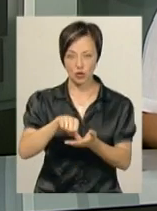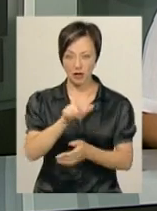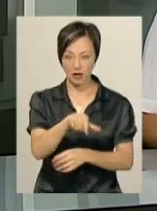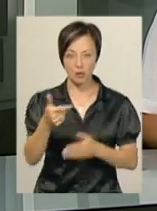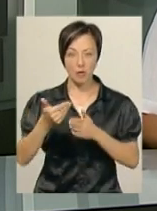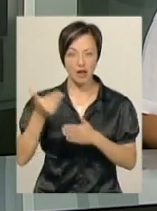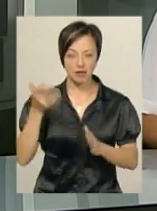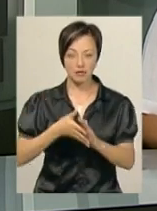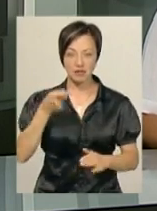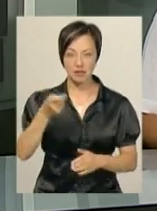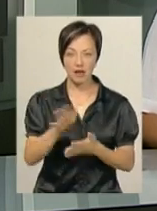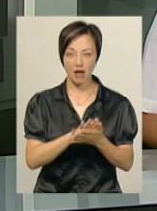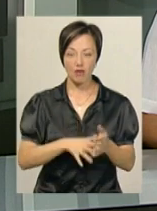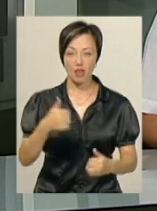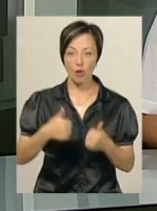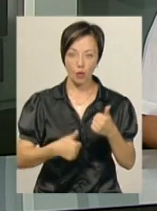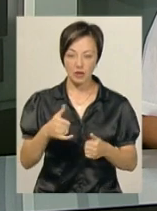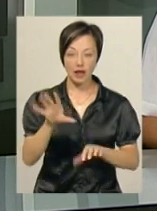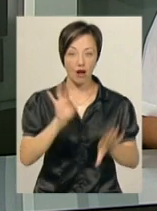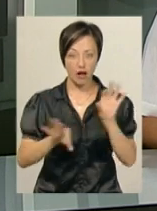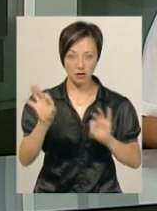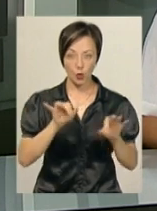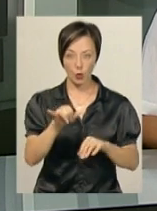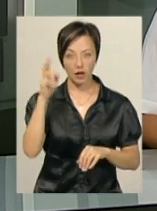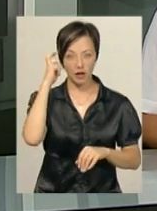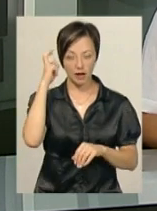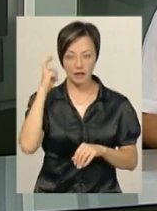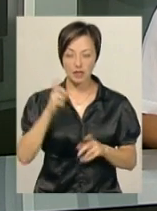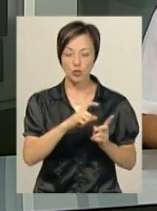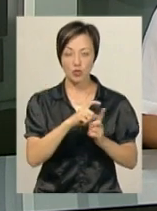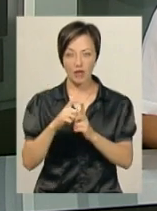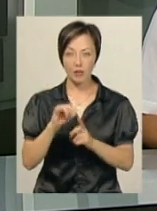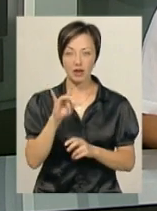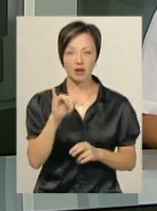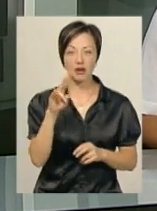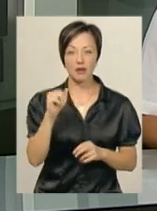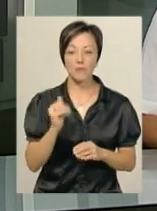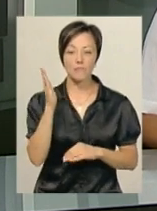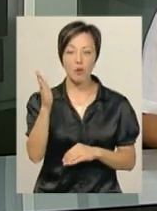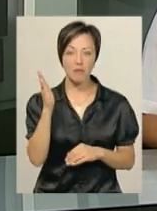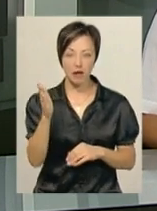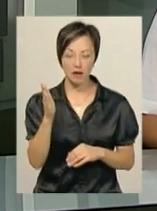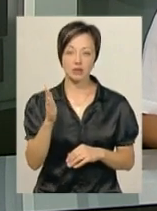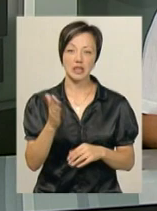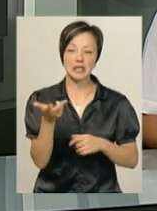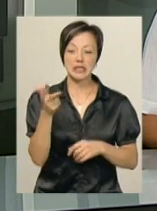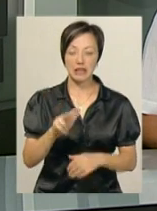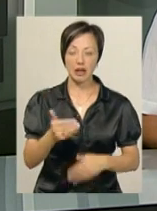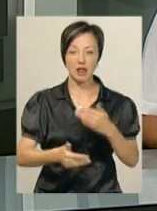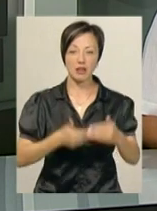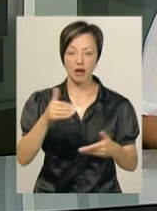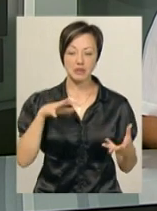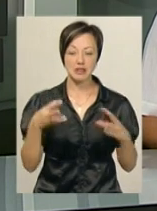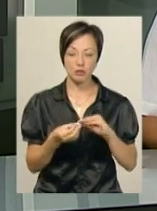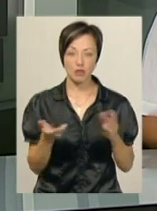які попередньо подали заявку на конкурс і прийшли кастинг у Києві. За словами Ірини Марс, попереду у корпусанток три етапи, за